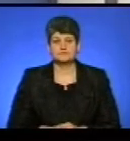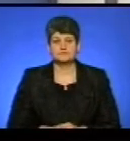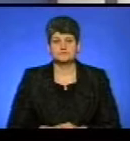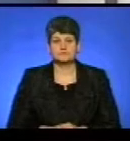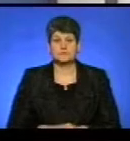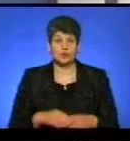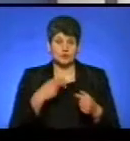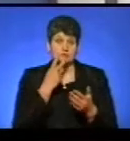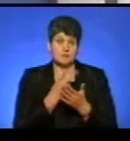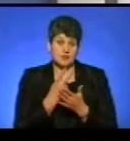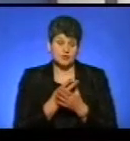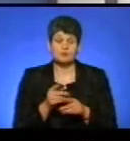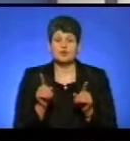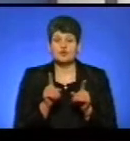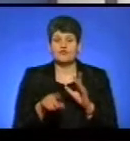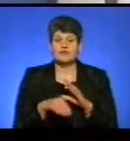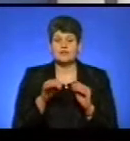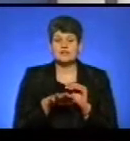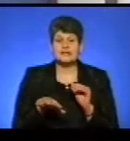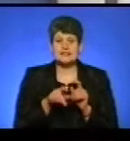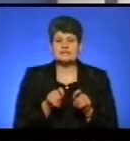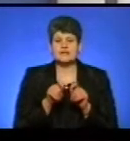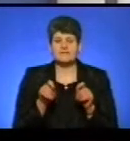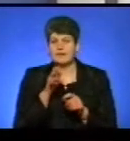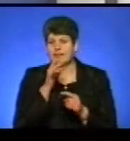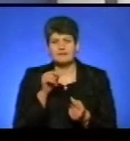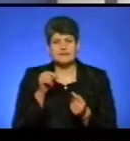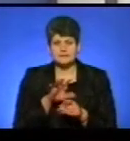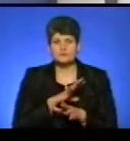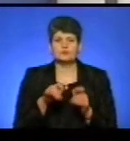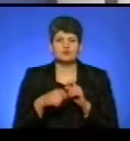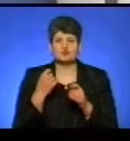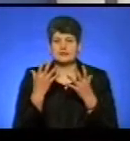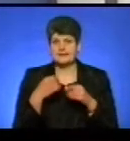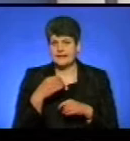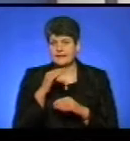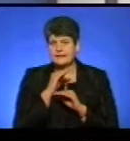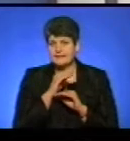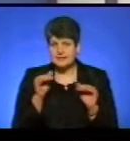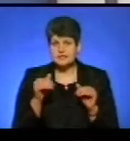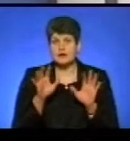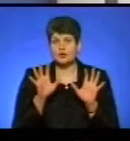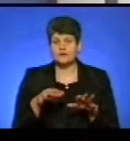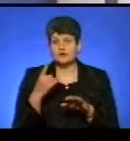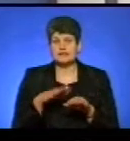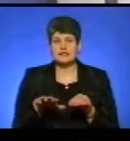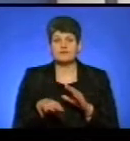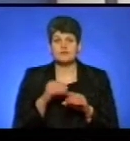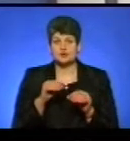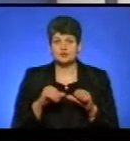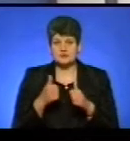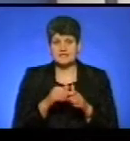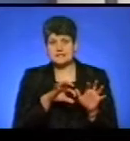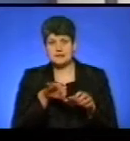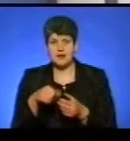Ми теж бачимо, що виборчі дільниці відкривалися не вчасно, був порушений день тиші, а голова однієї з територіальних виборчих комісій винесла